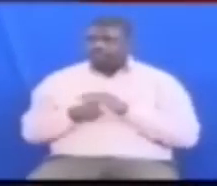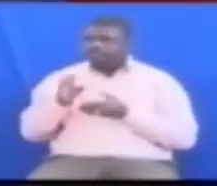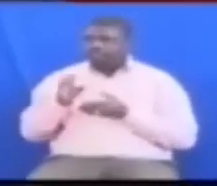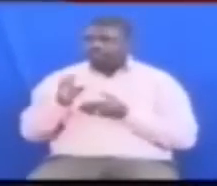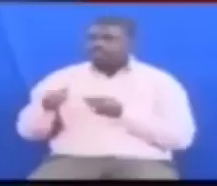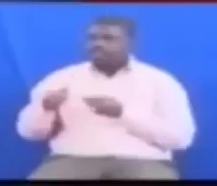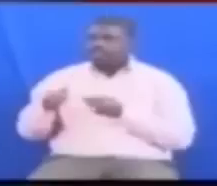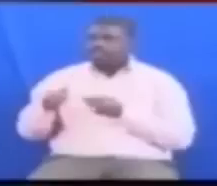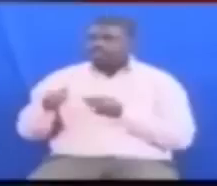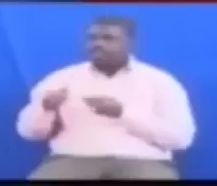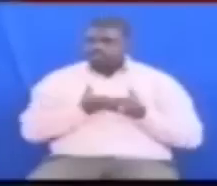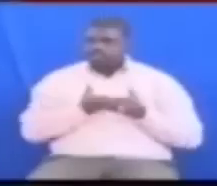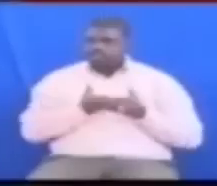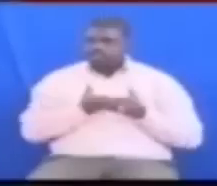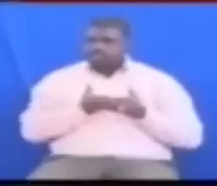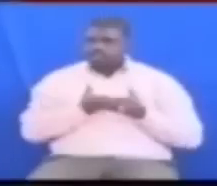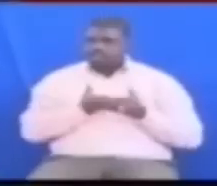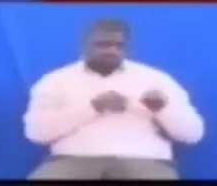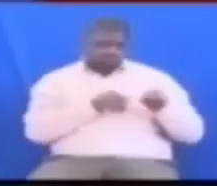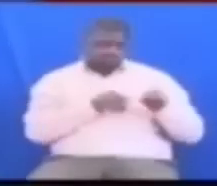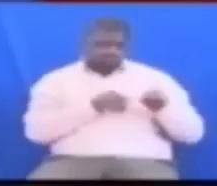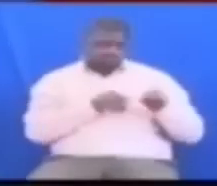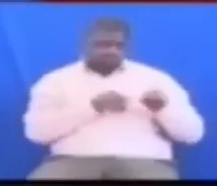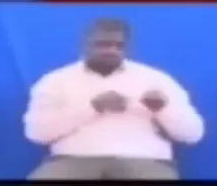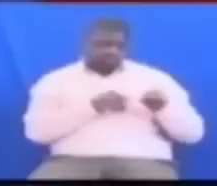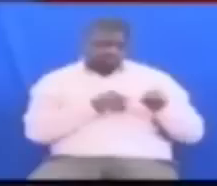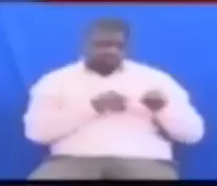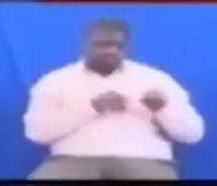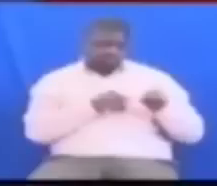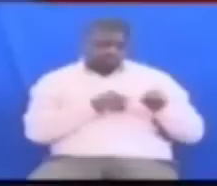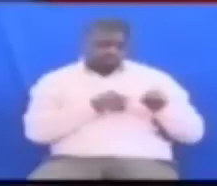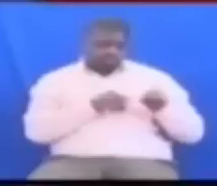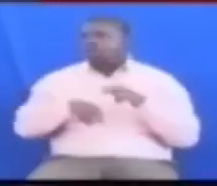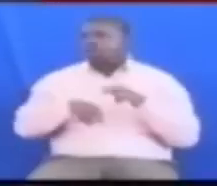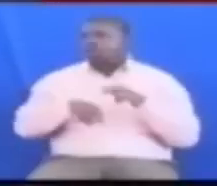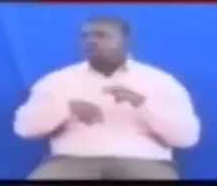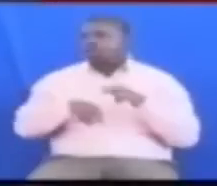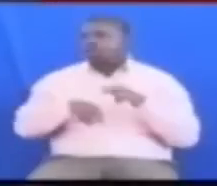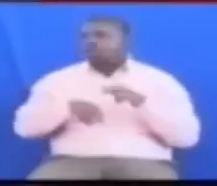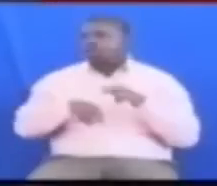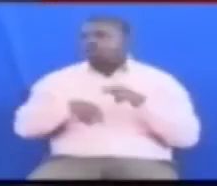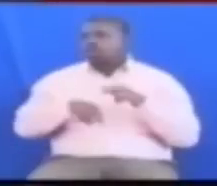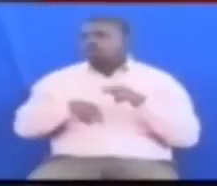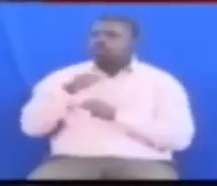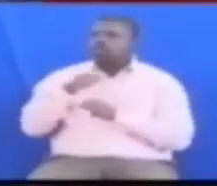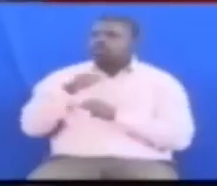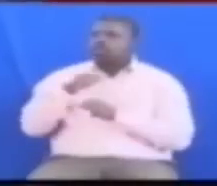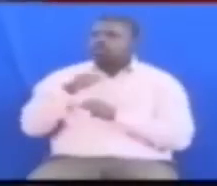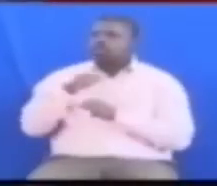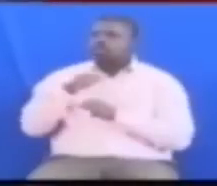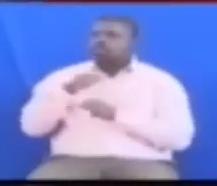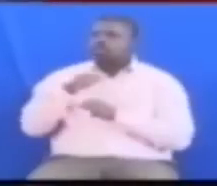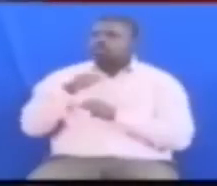wakarudisha Wakarudisha pale mtuwara Wakiwa wamesaini mikataba Kwa hiyo kuna mahala miko wengi sana mweshima mwenye kiti Kuna